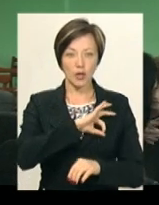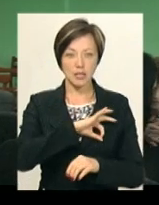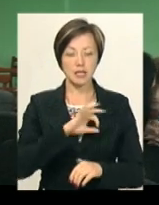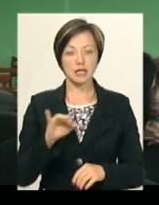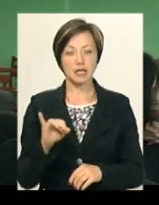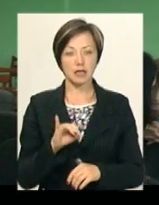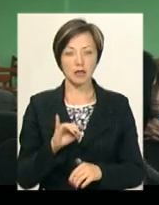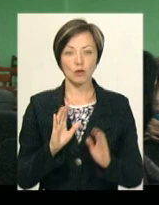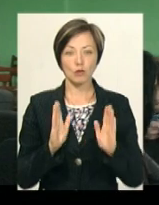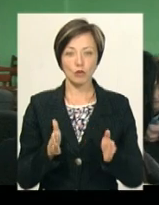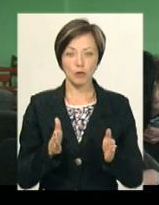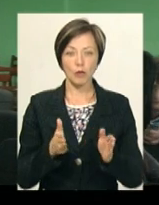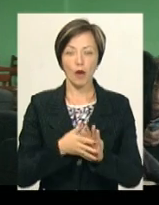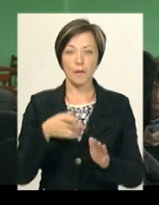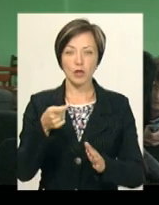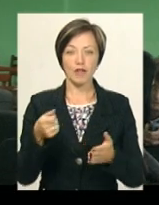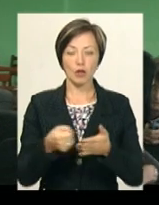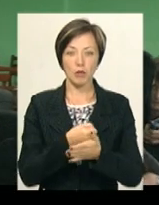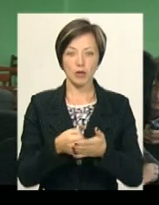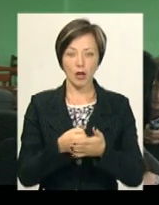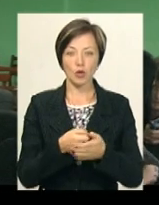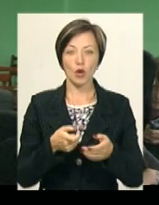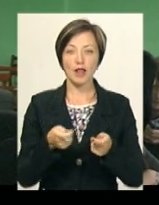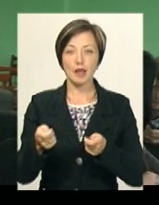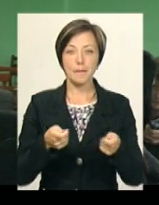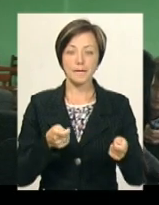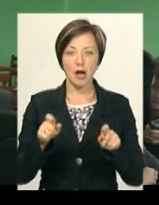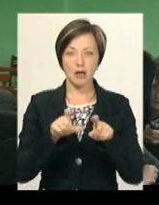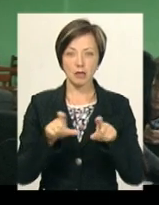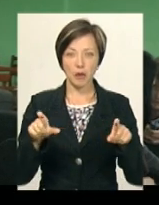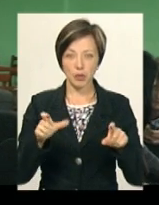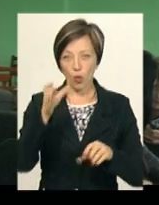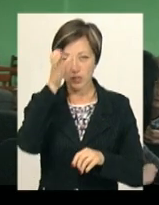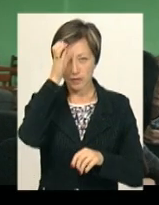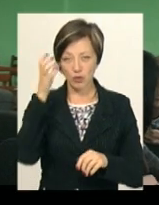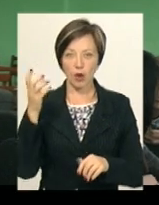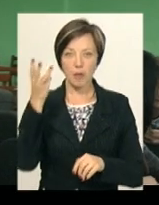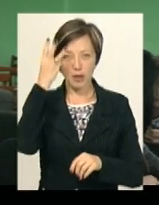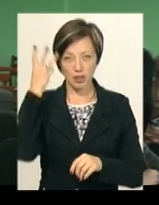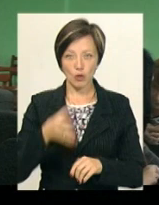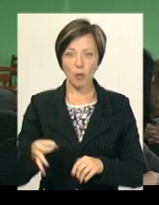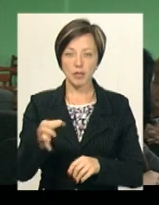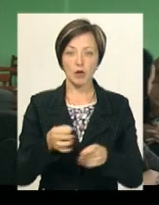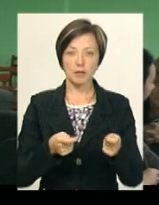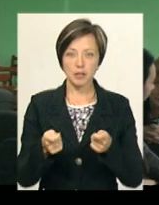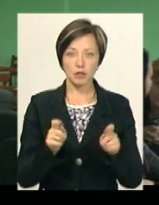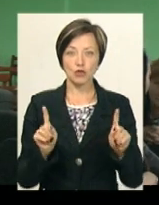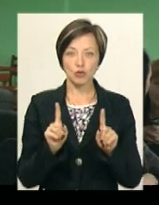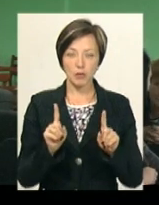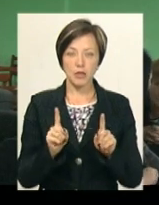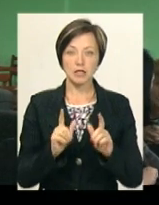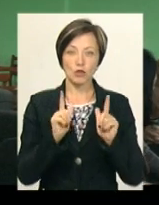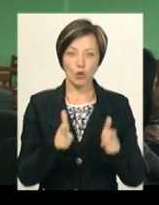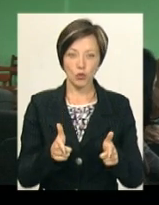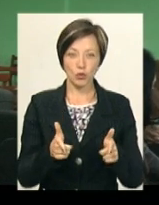І будемо подавати клопотання до департаменту освіти Хмельницької обласної державної держави, щоб за